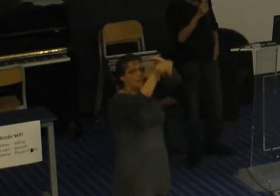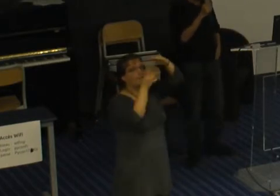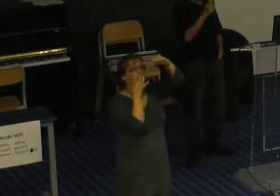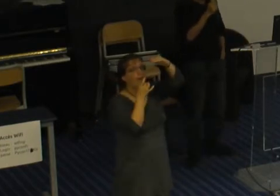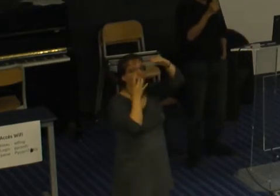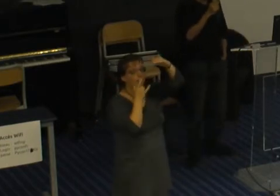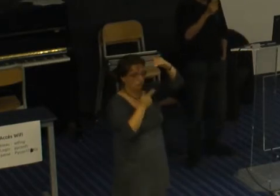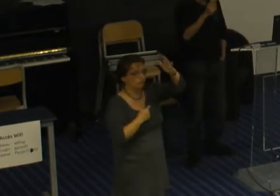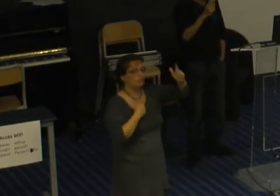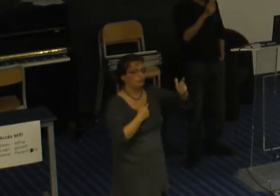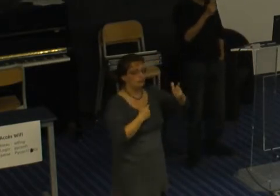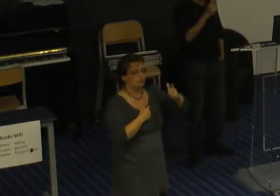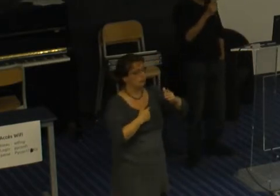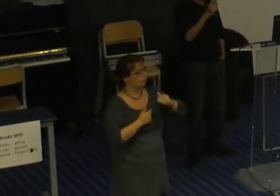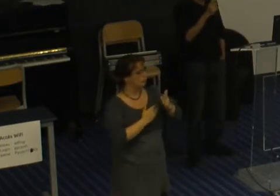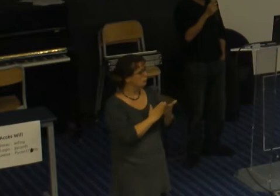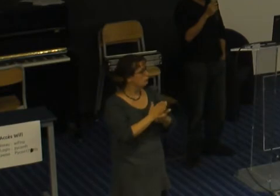Alors, moi, j'ai souvent eu